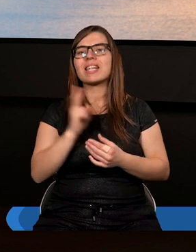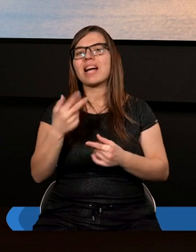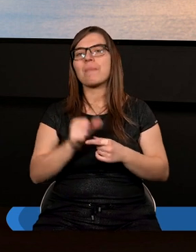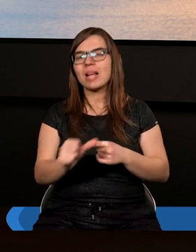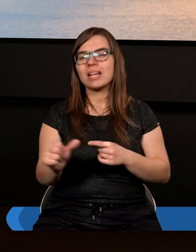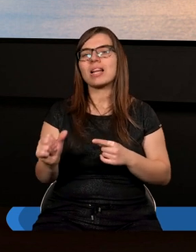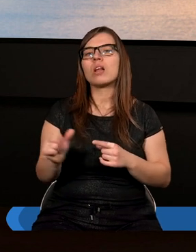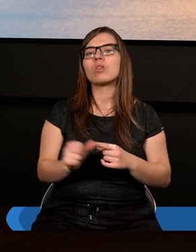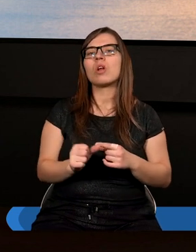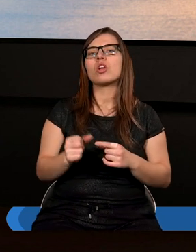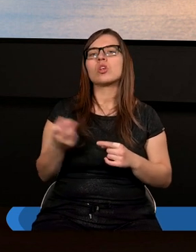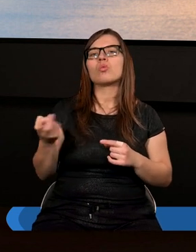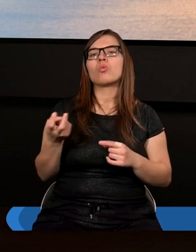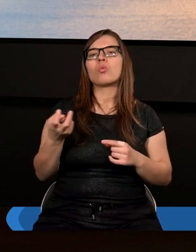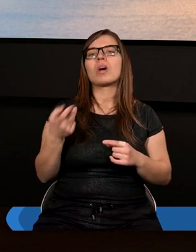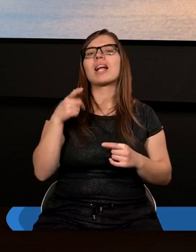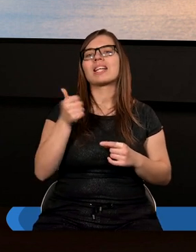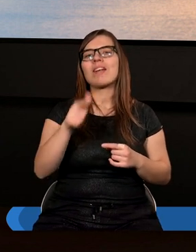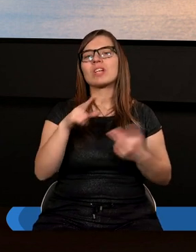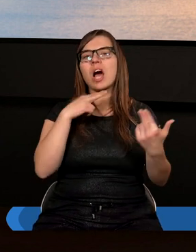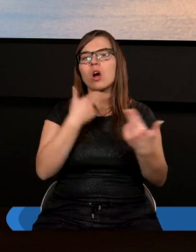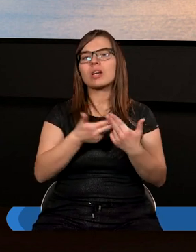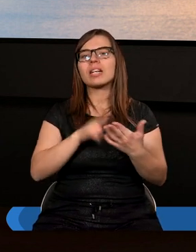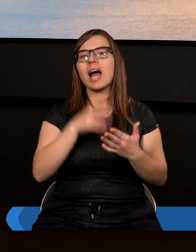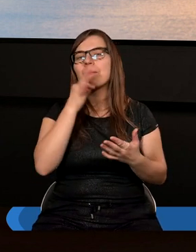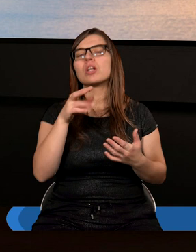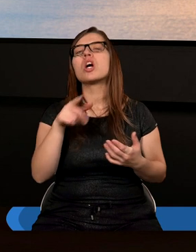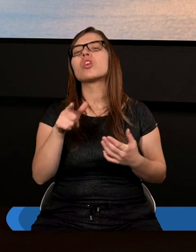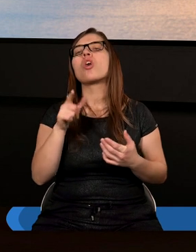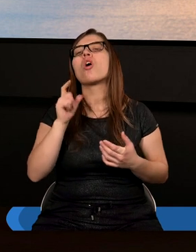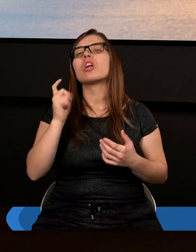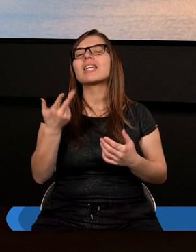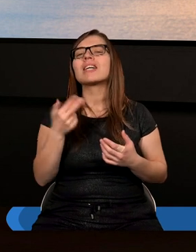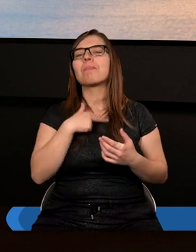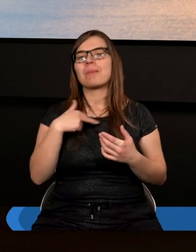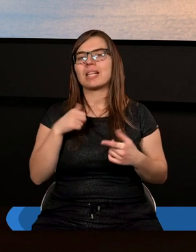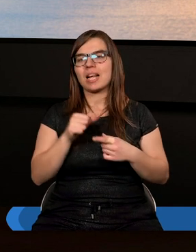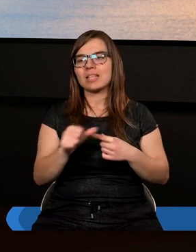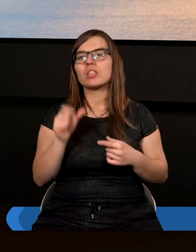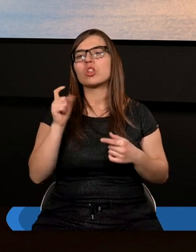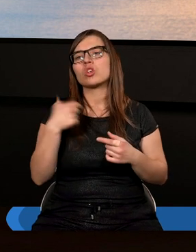jesteśmy, szukać tej odpowiedzi na pytanie, co jest miłe dla Boga, co Jemu się podoba.